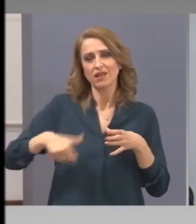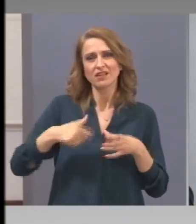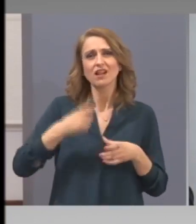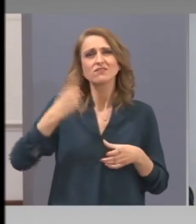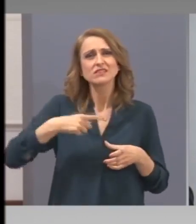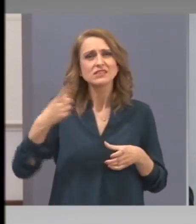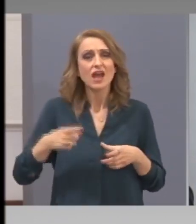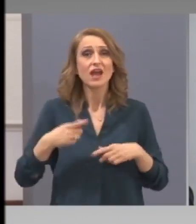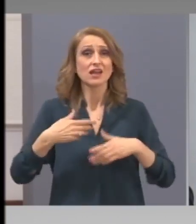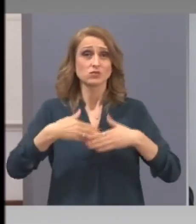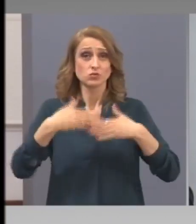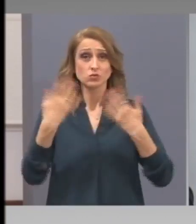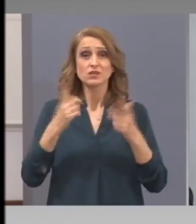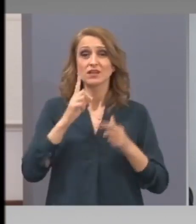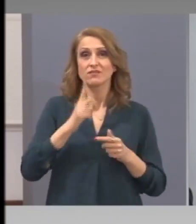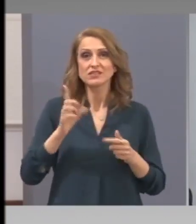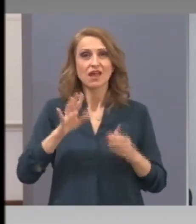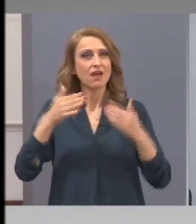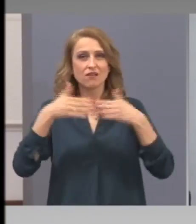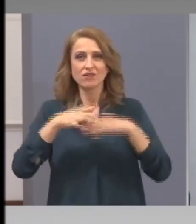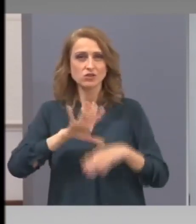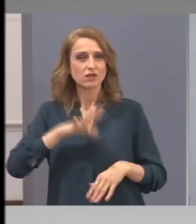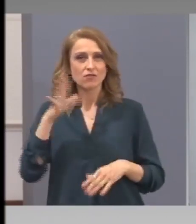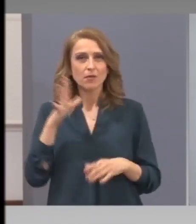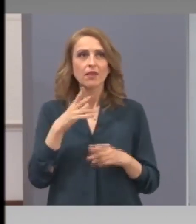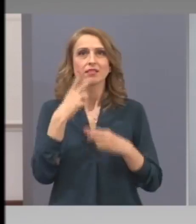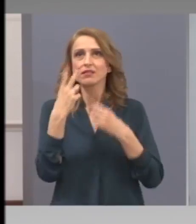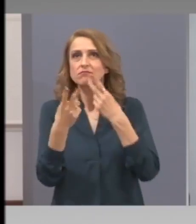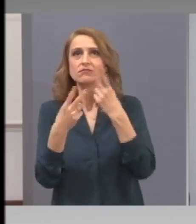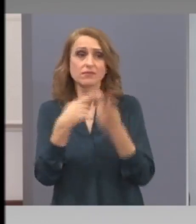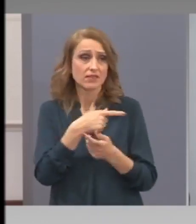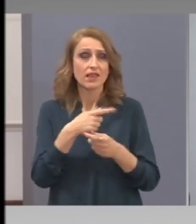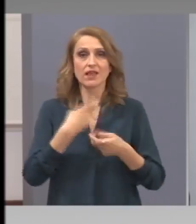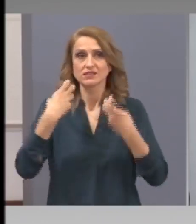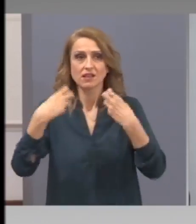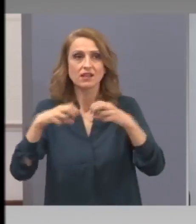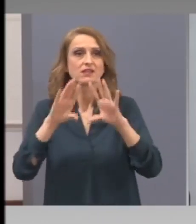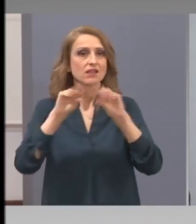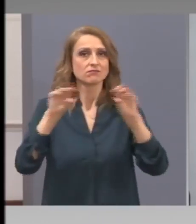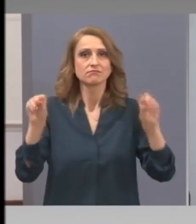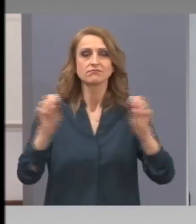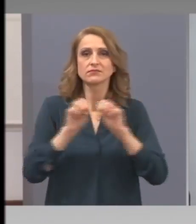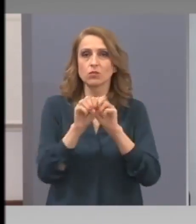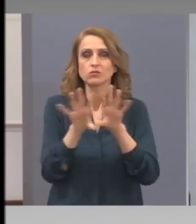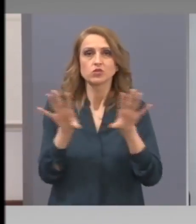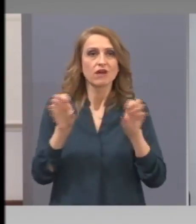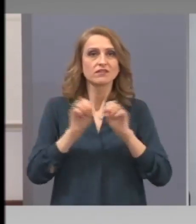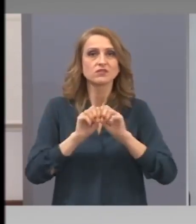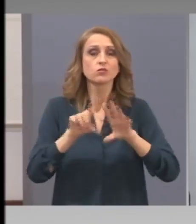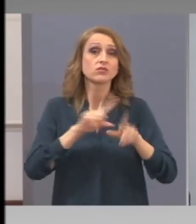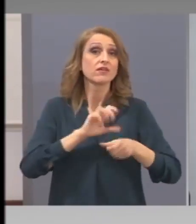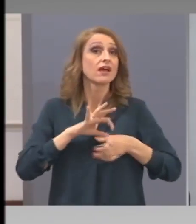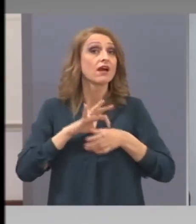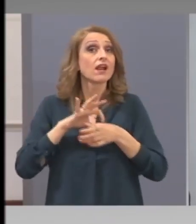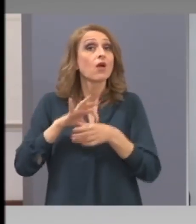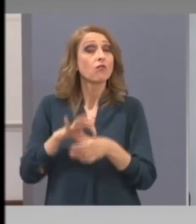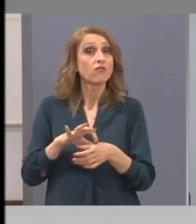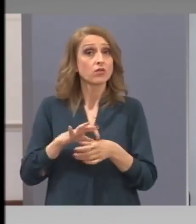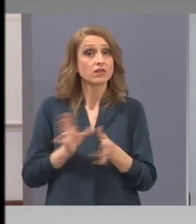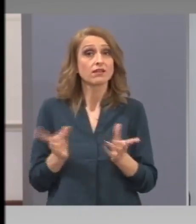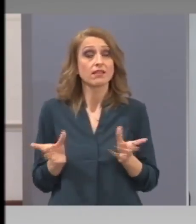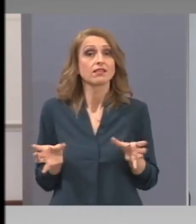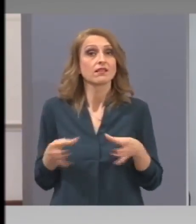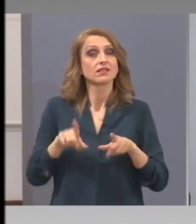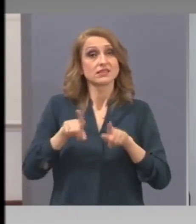сутрин и всяка вечера и през другото време отделят за... Тото, освен във щаба, те и ръководят. Единият военно